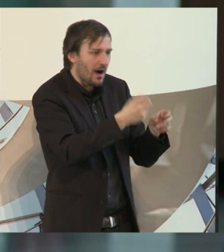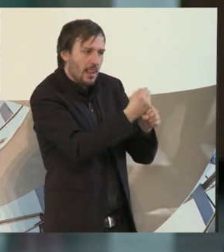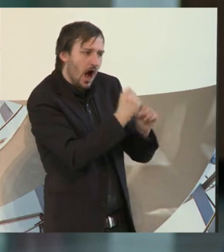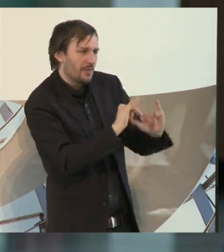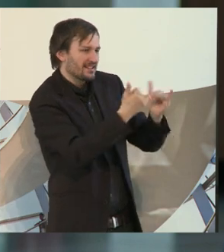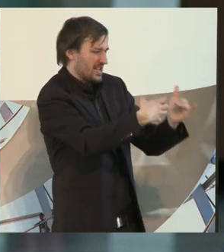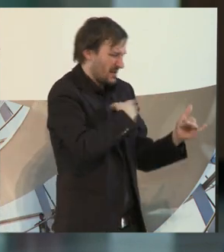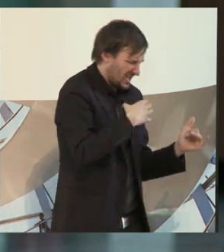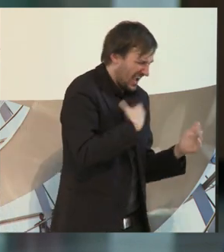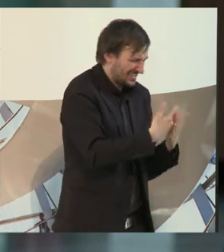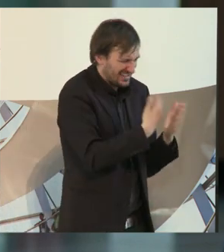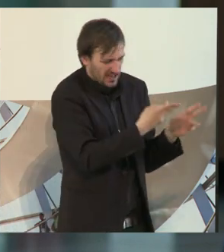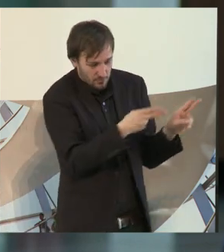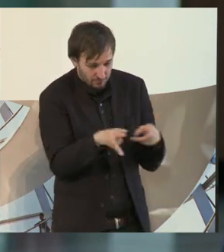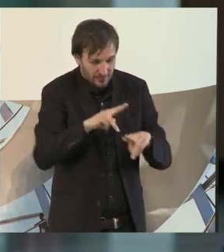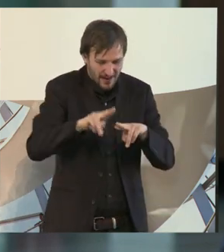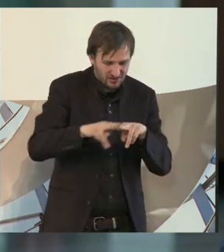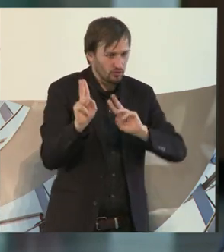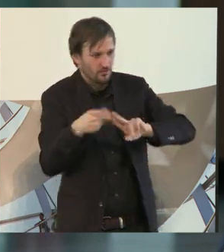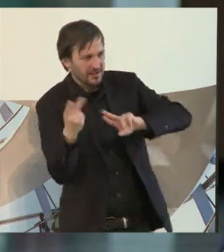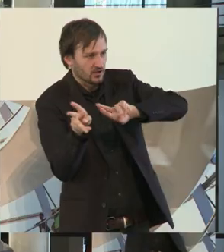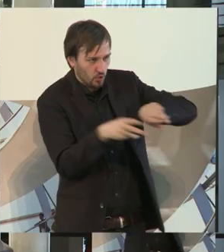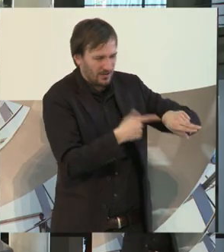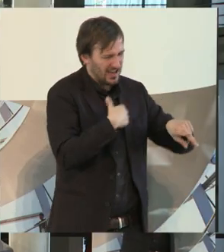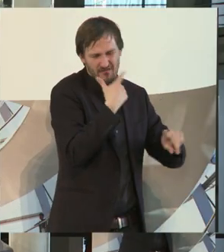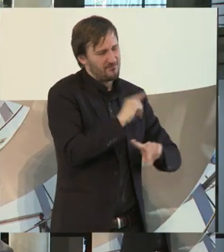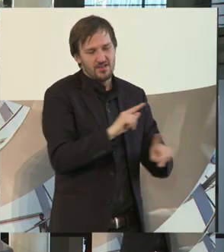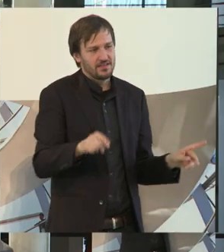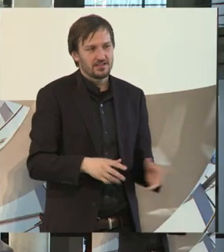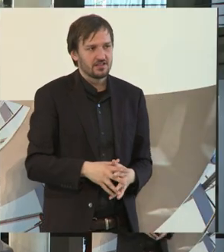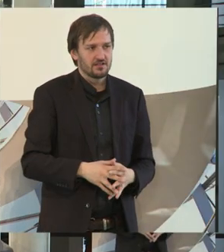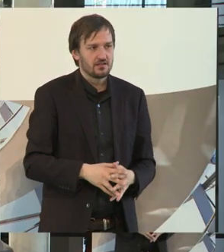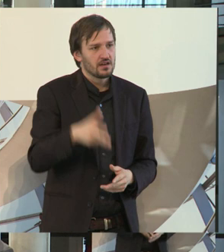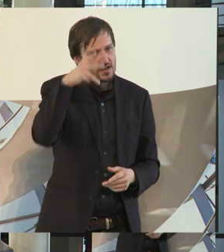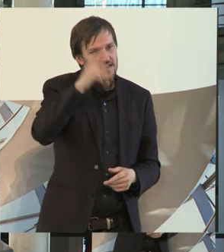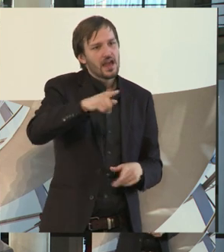sind wir schon, mehr braucht man nicht davon. Danke. Hier vorne der Herr im Rollstuhl.